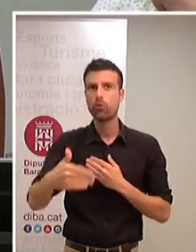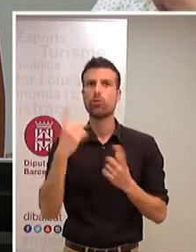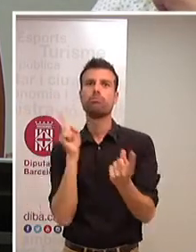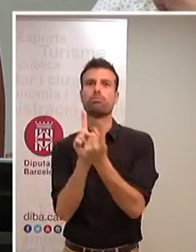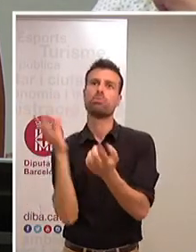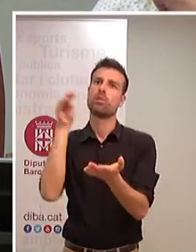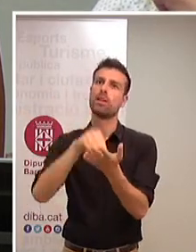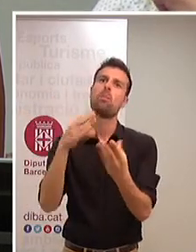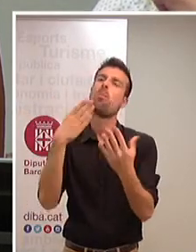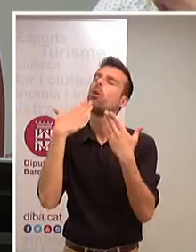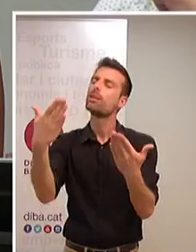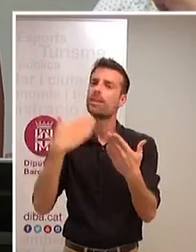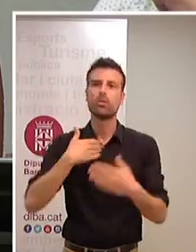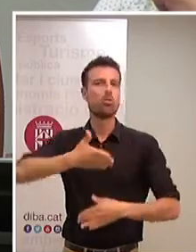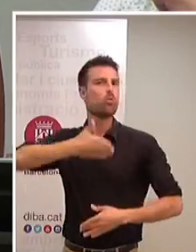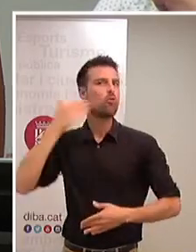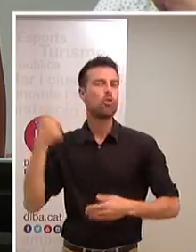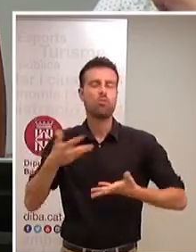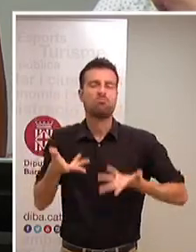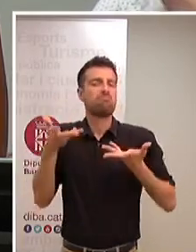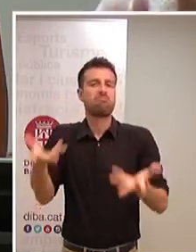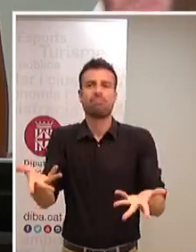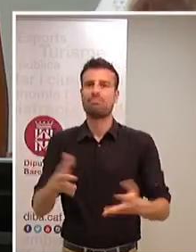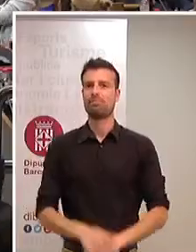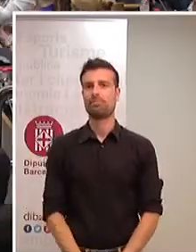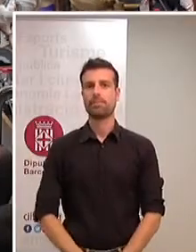moltíssimes gràcies tot un honor estic a la vostra disposició